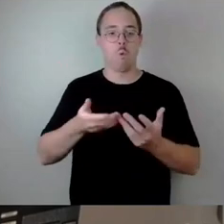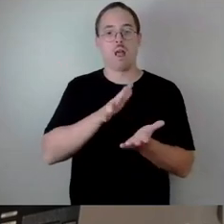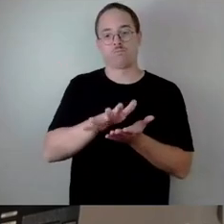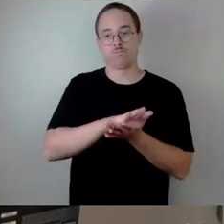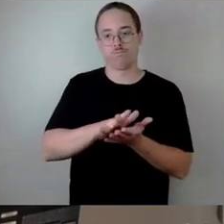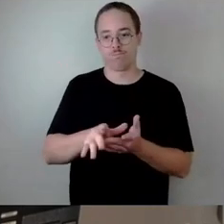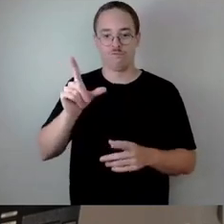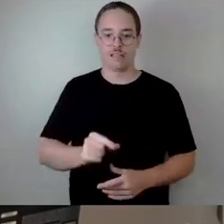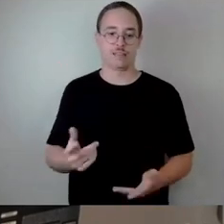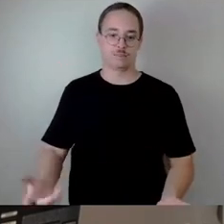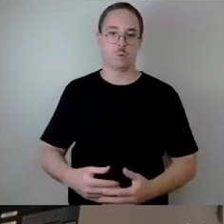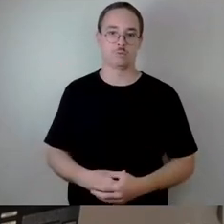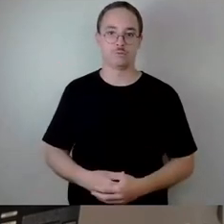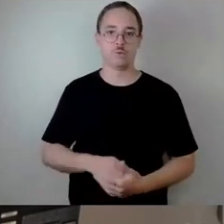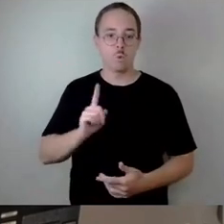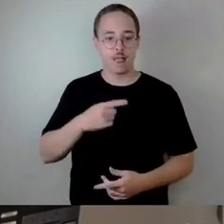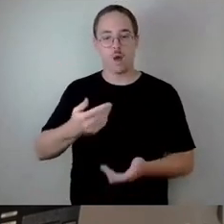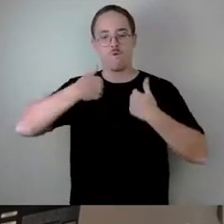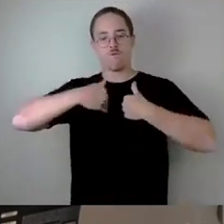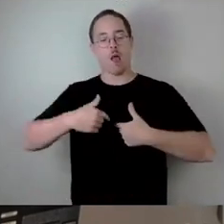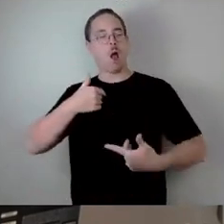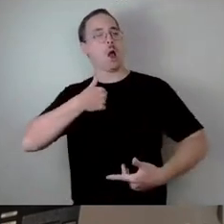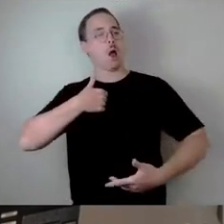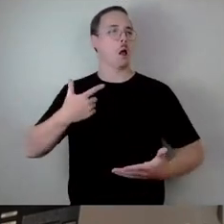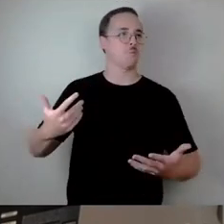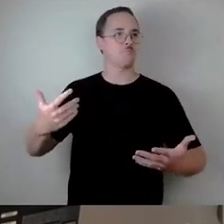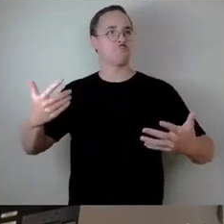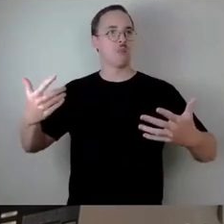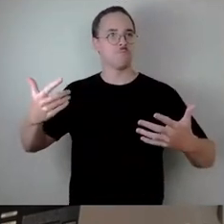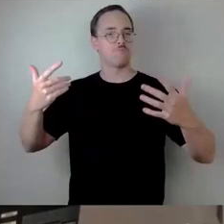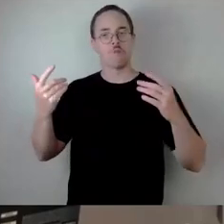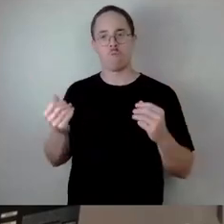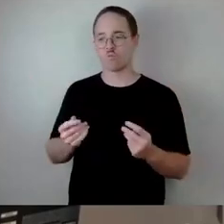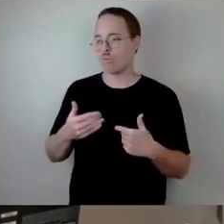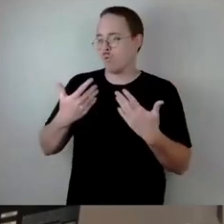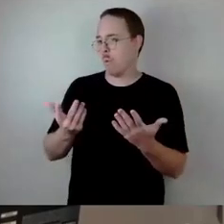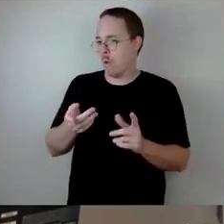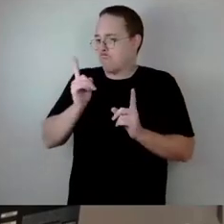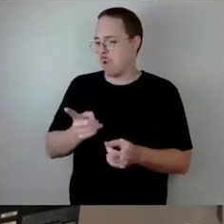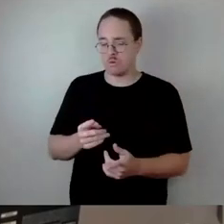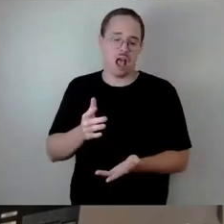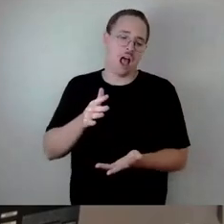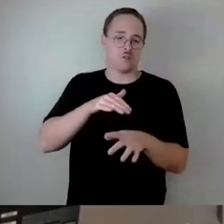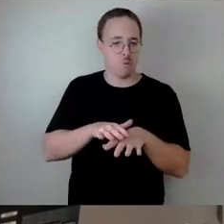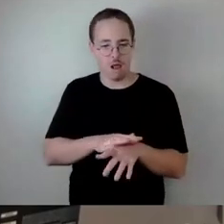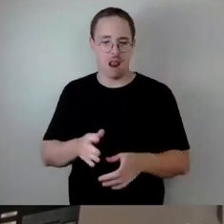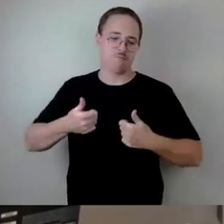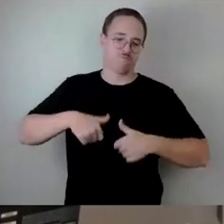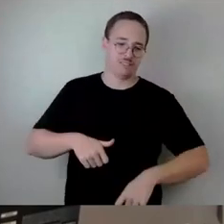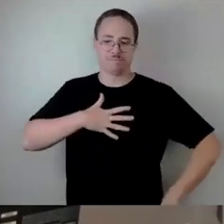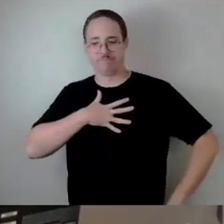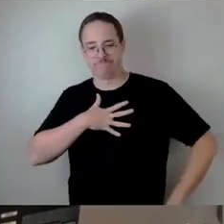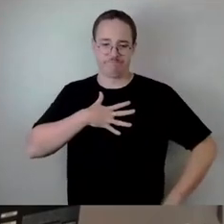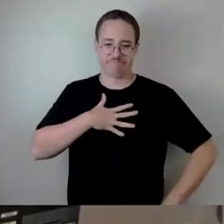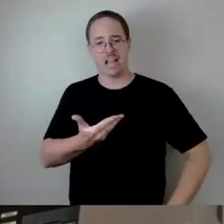müssen auch weniger so tun, als sei das jetzt sozusagen so was, was wir sozusagen tun müssen, um irgendwie die armen Menschen